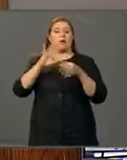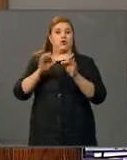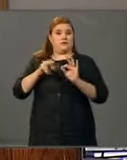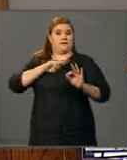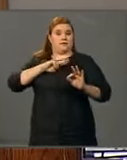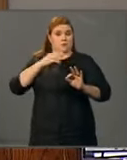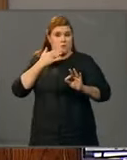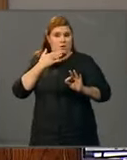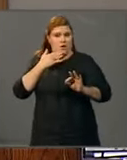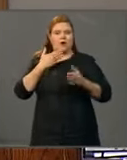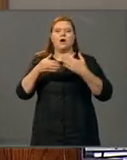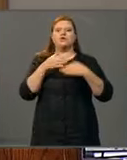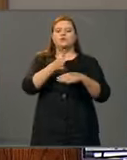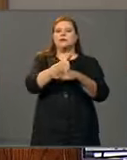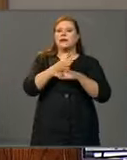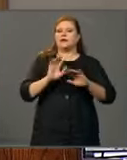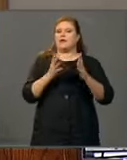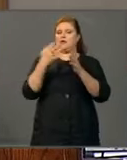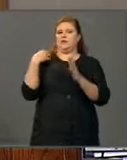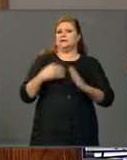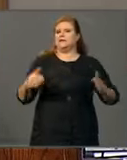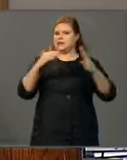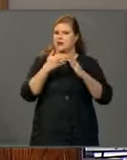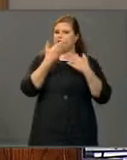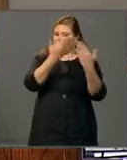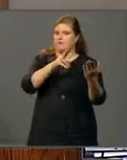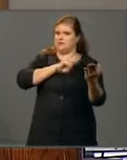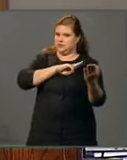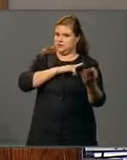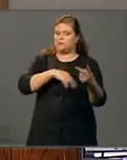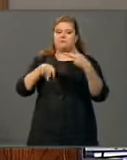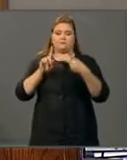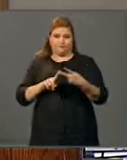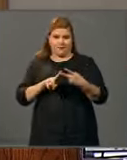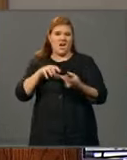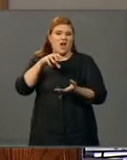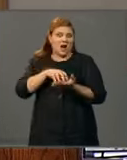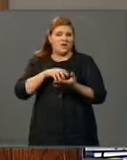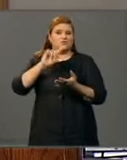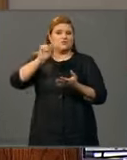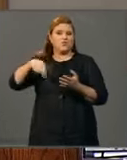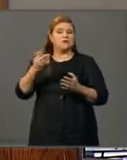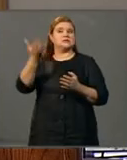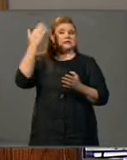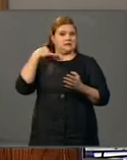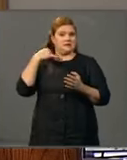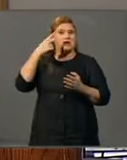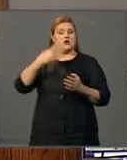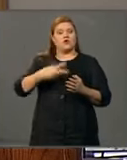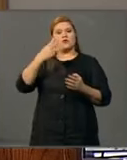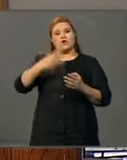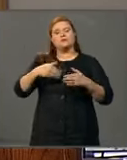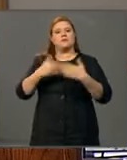on annettu työ- ja elinkeinoministeriölle. Kaksi, hallitus päätti jo reilu vuosi sitten 30.10